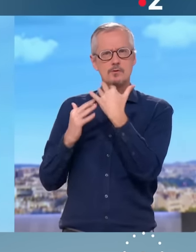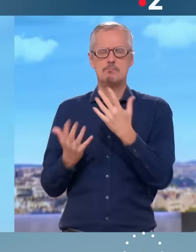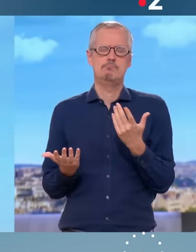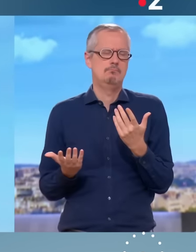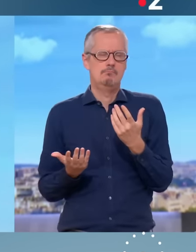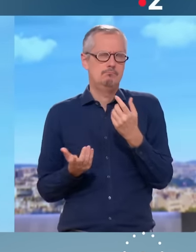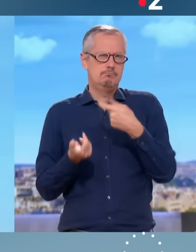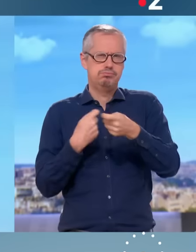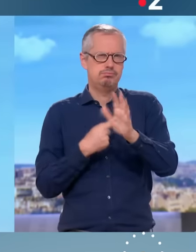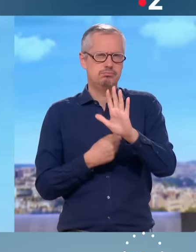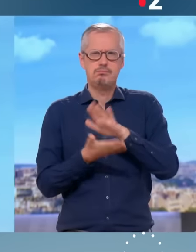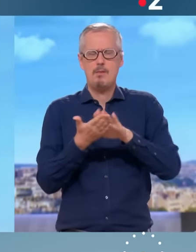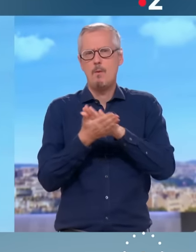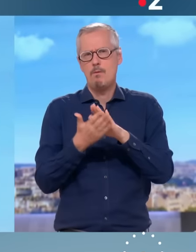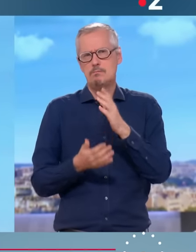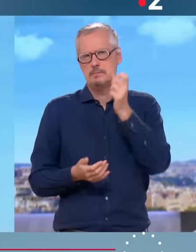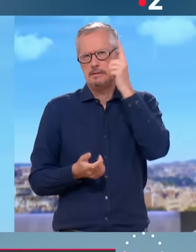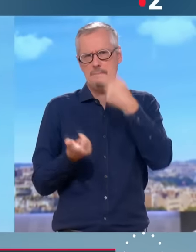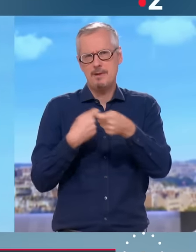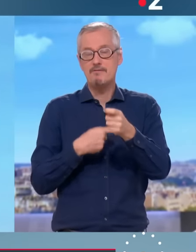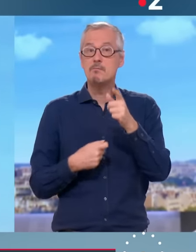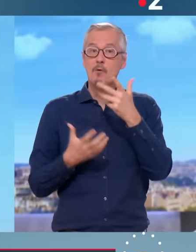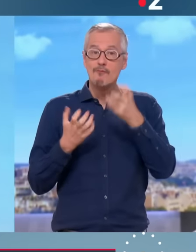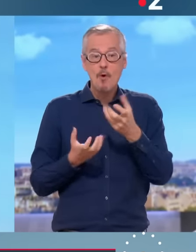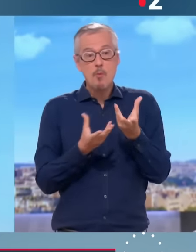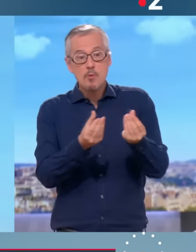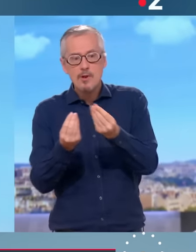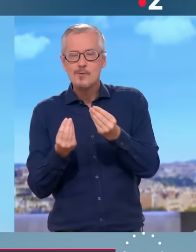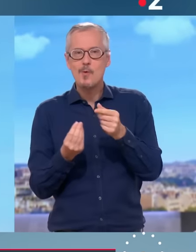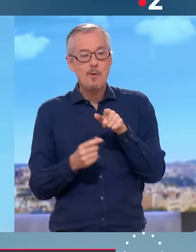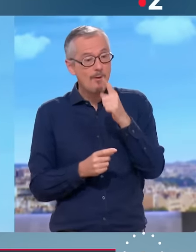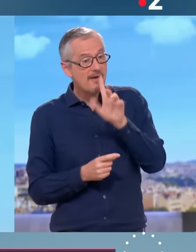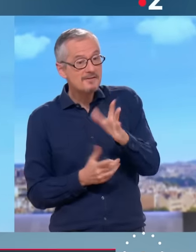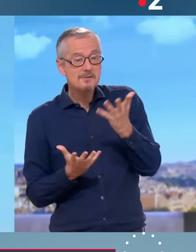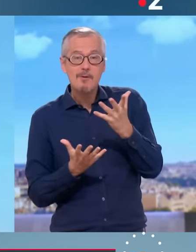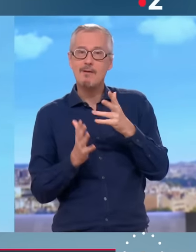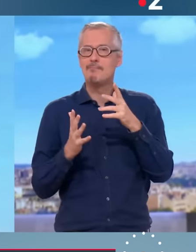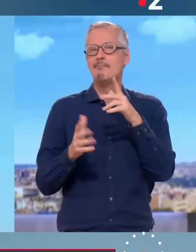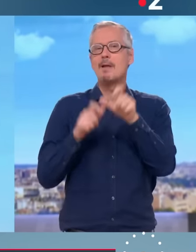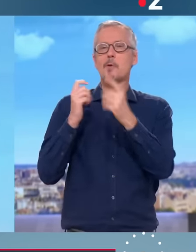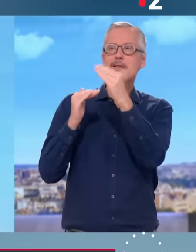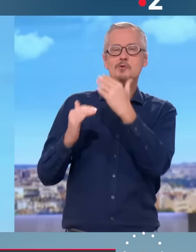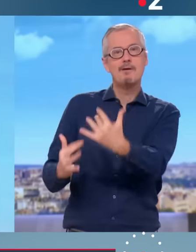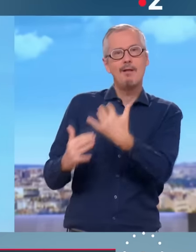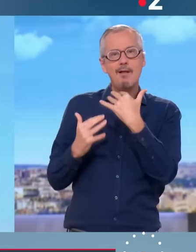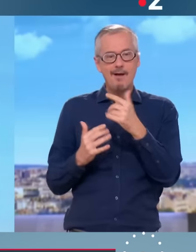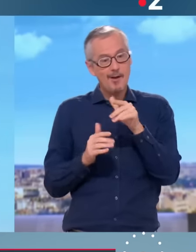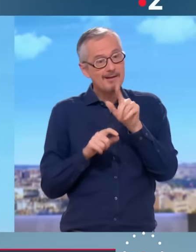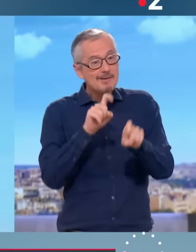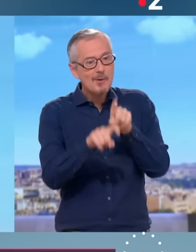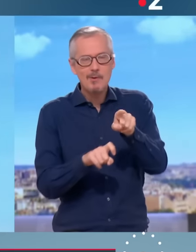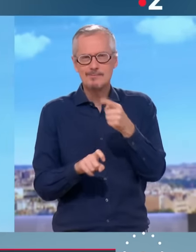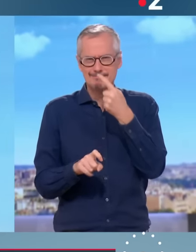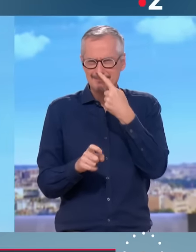encore, lancer un référendum sur la question de l'immigration ? C'est remettre du conflit dans le pays. Nous avons besoin d'apaisement, nous avons besoin de sérénité.